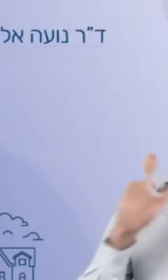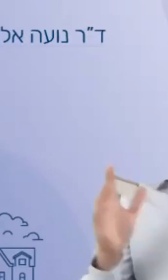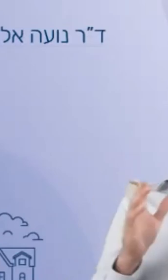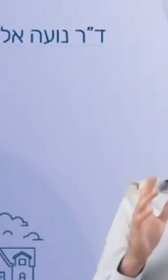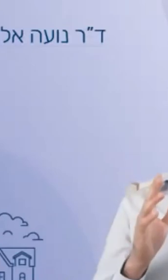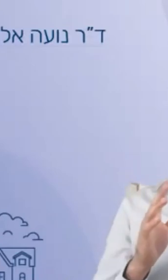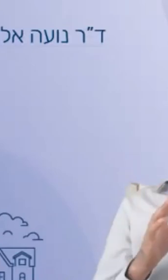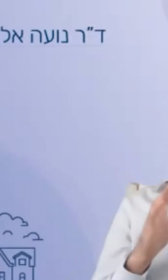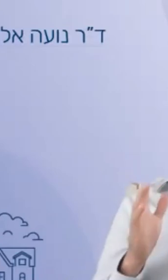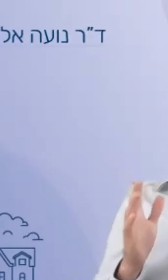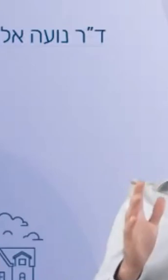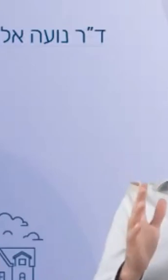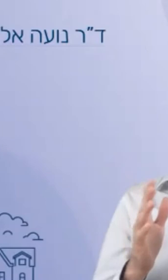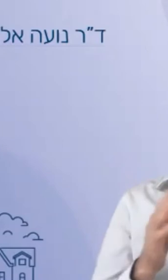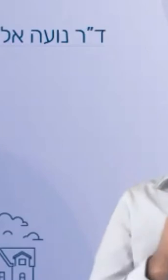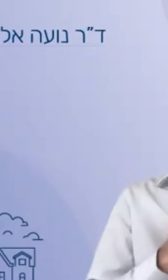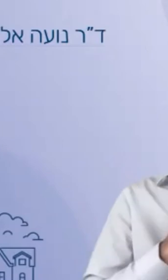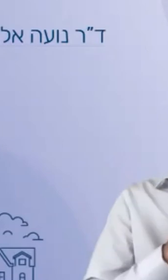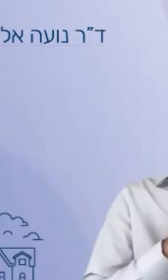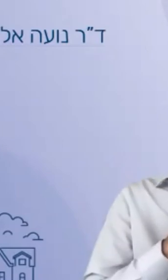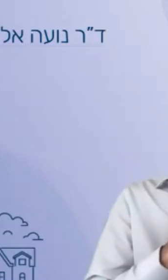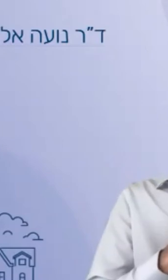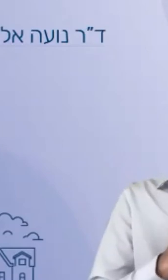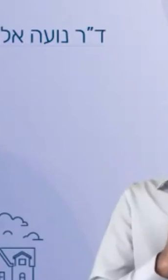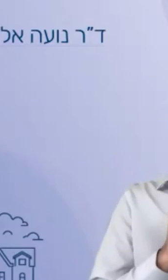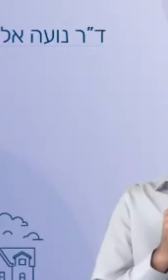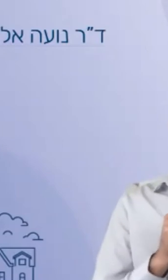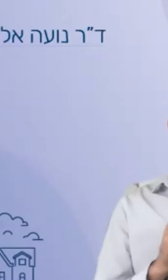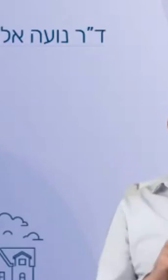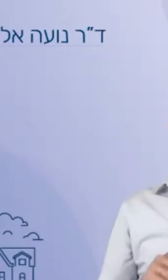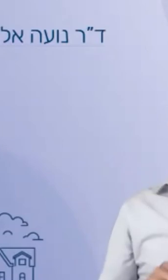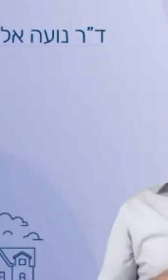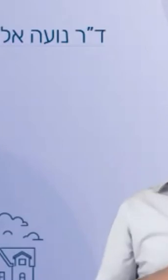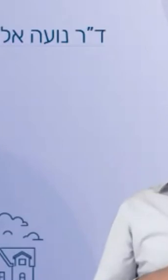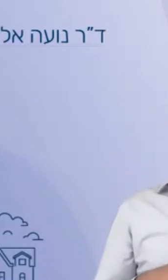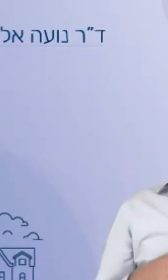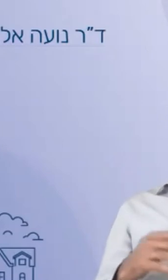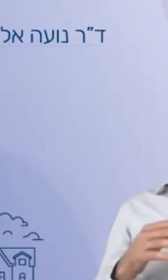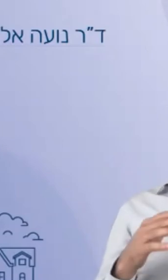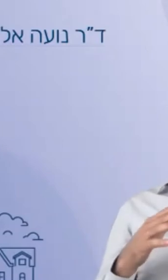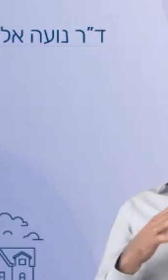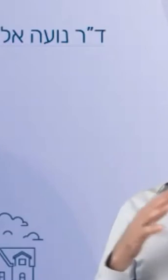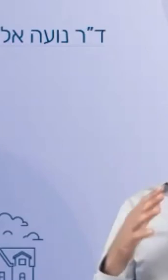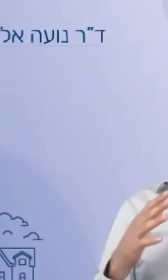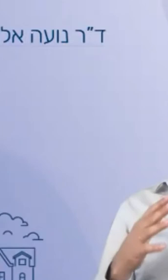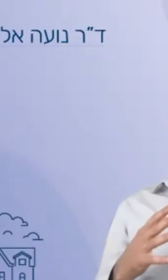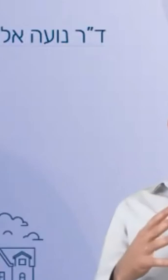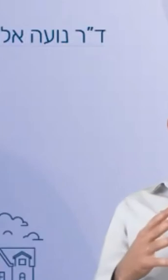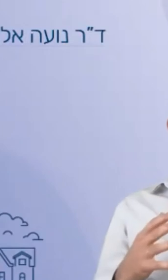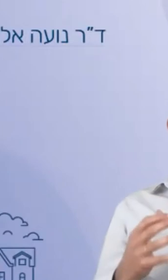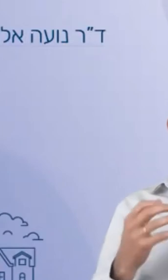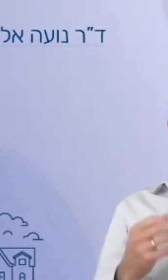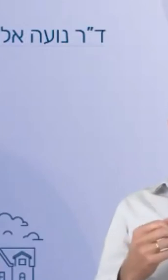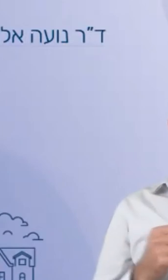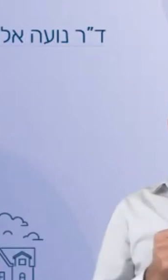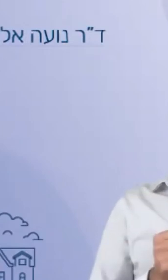הממד המדעיל, ואחרית על כל תחום ההערכה בתוכנית לנו, נהד להנחה את הפאנל שבו יהיו מנהלת הספר, שבהם